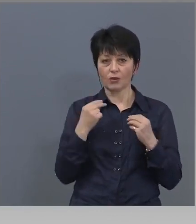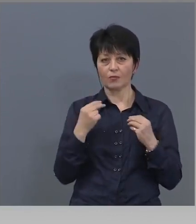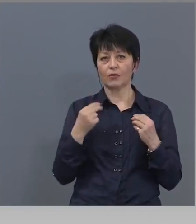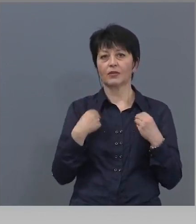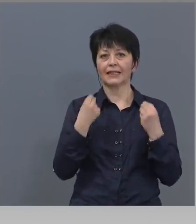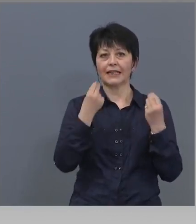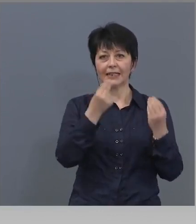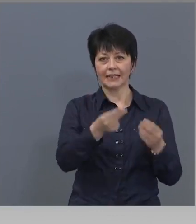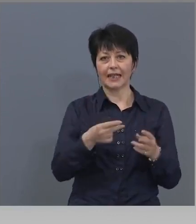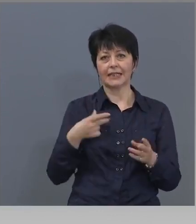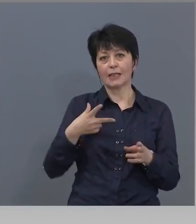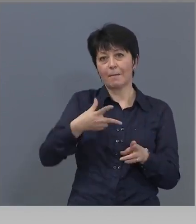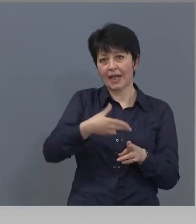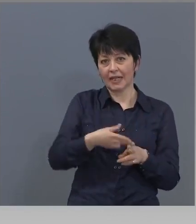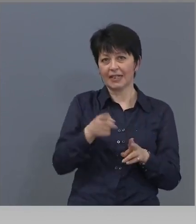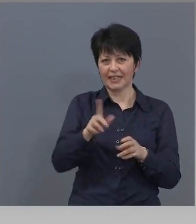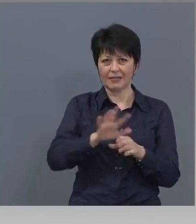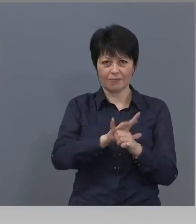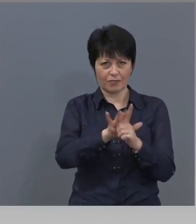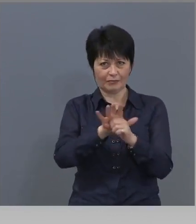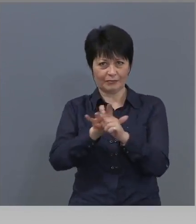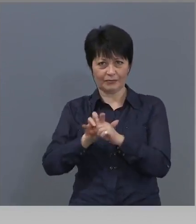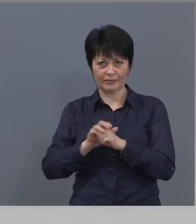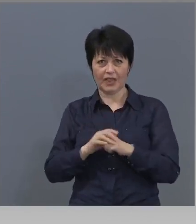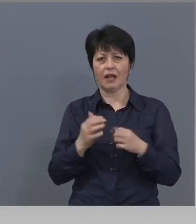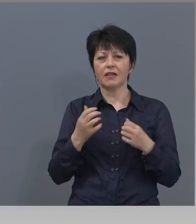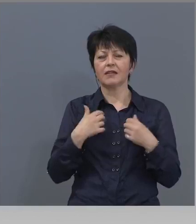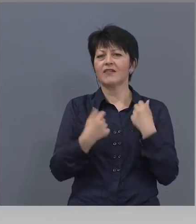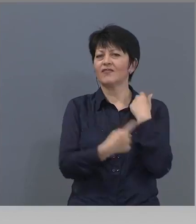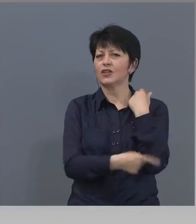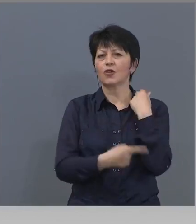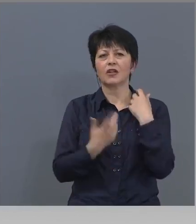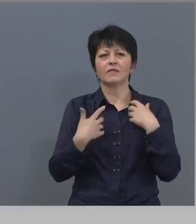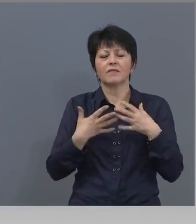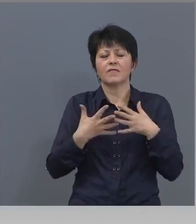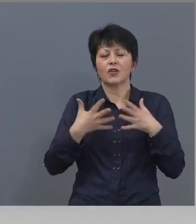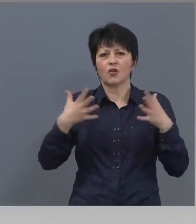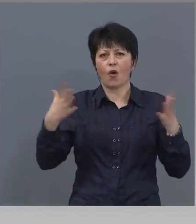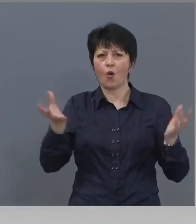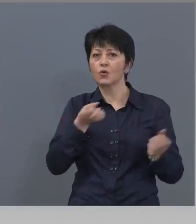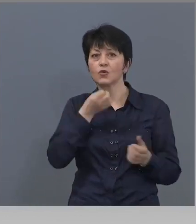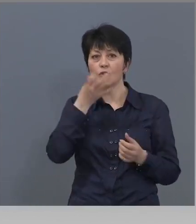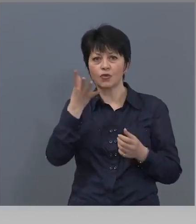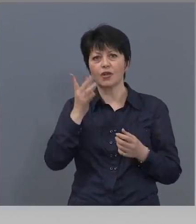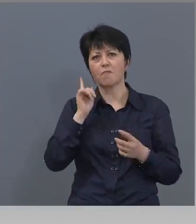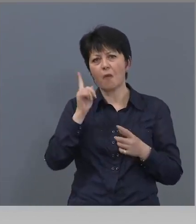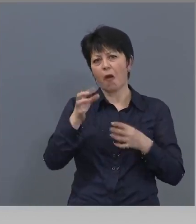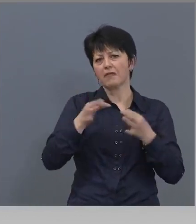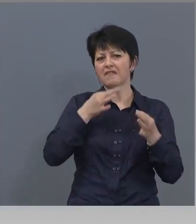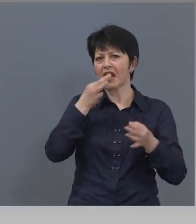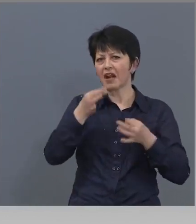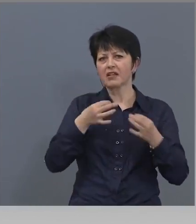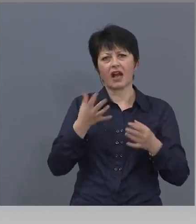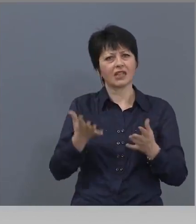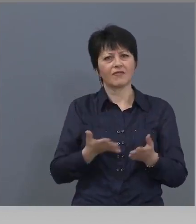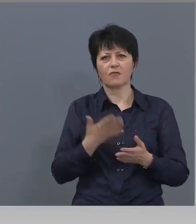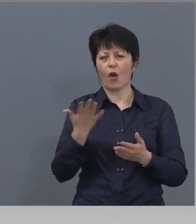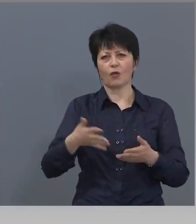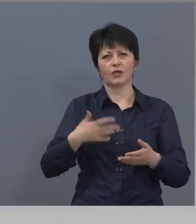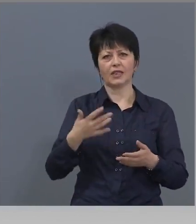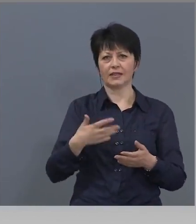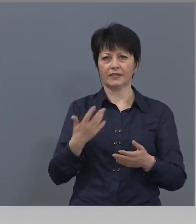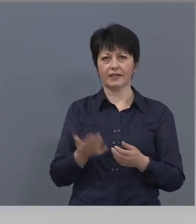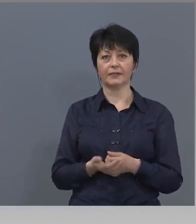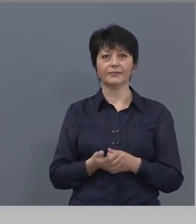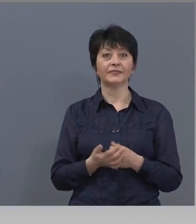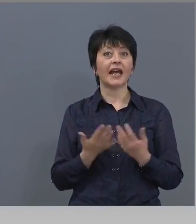пандемия. Ние имаме в историята безбройно много случаи на това. Бих могъл да ви разкаже колко искате. Ваше високо правосвещенство, точно